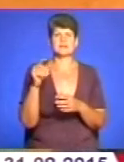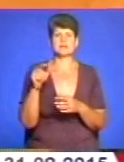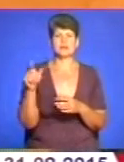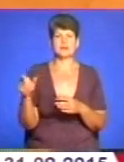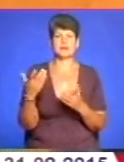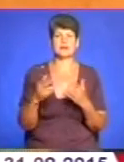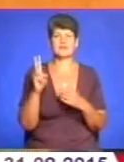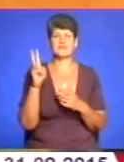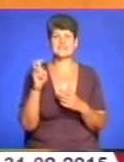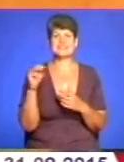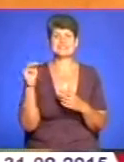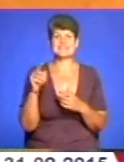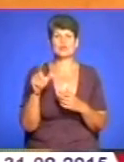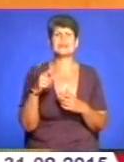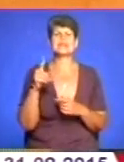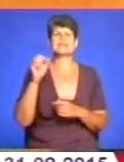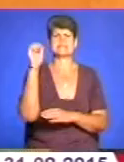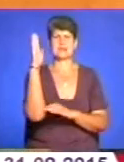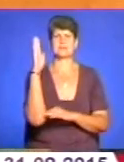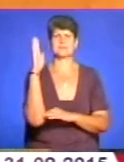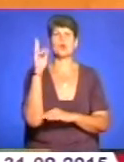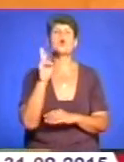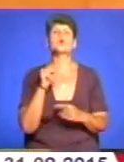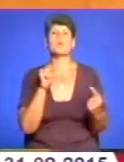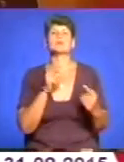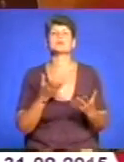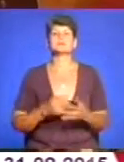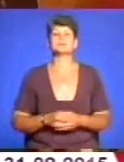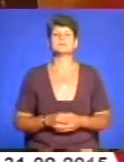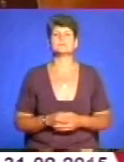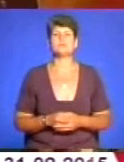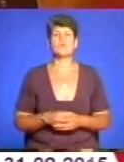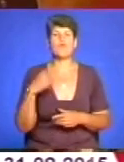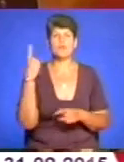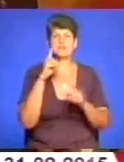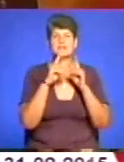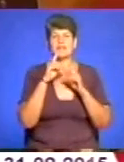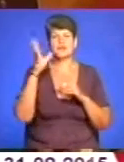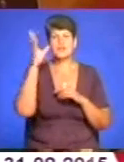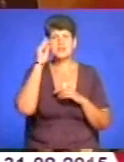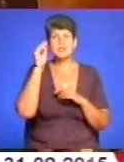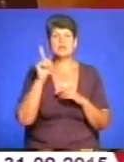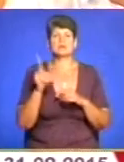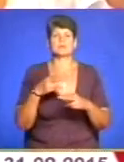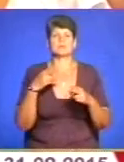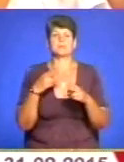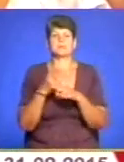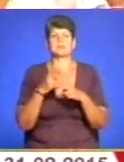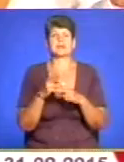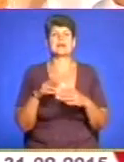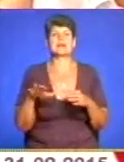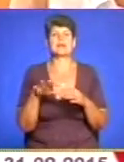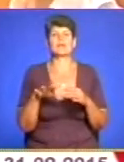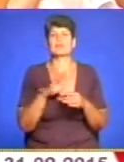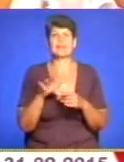Якщо 200 тисяч людей за, то хто проти? У обласній раді вважають, що на заваді проведення реформи стоять не